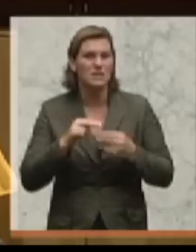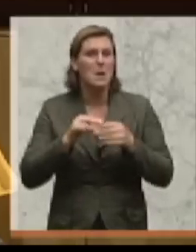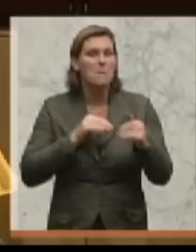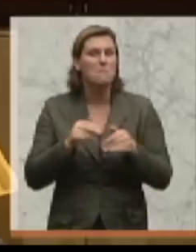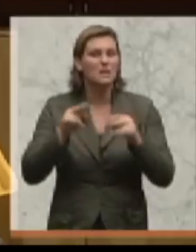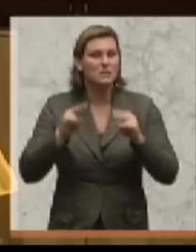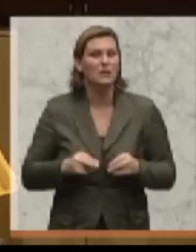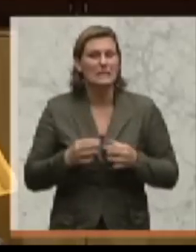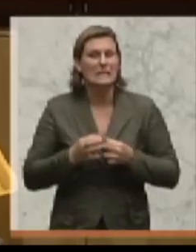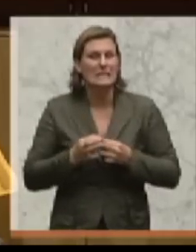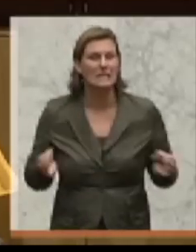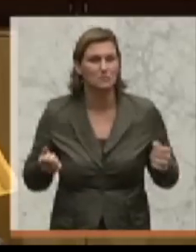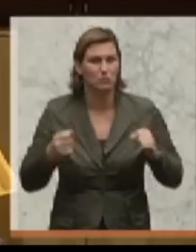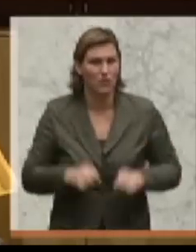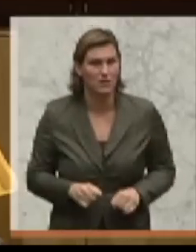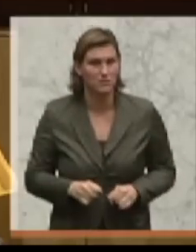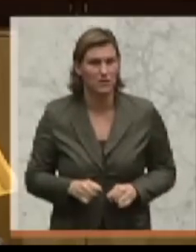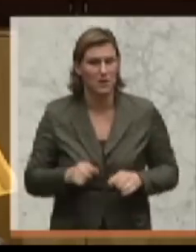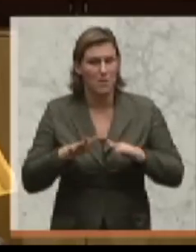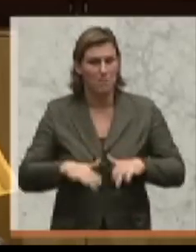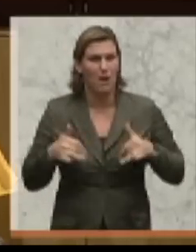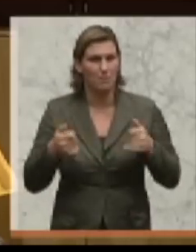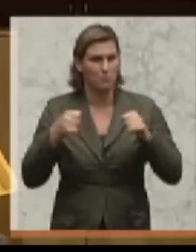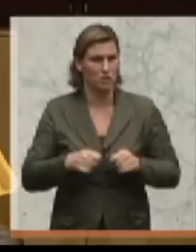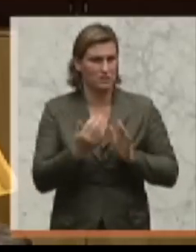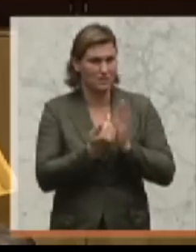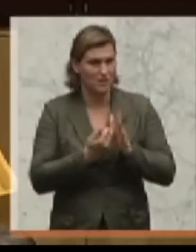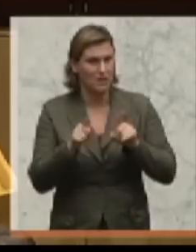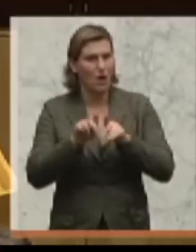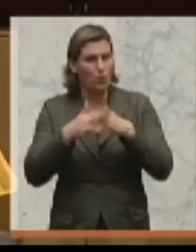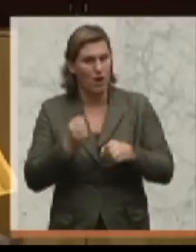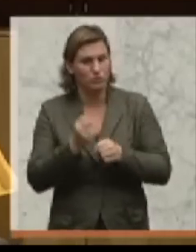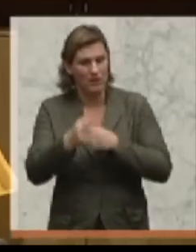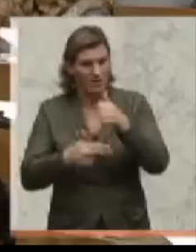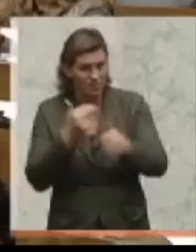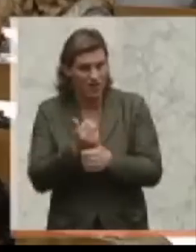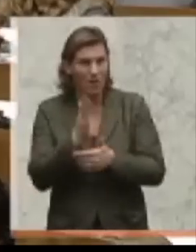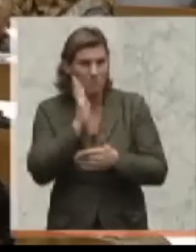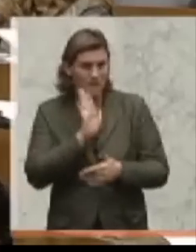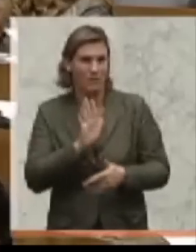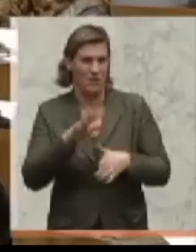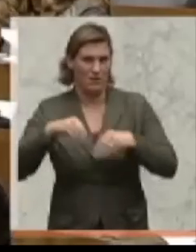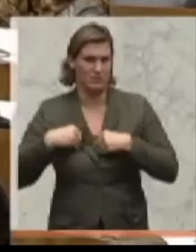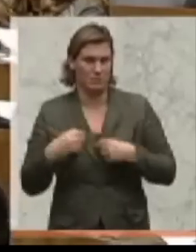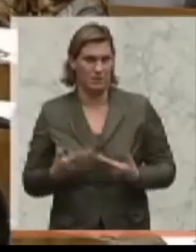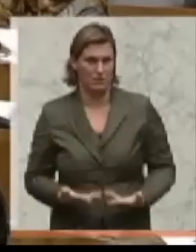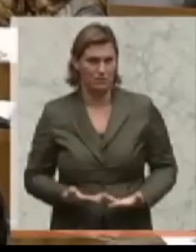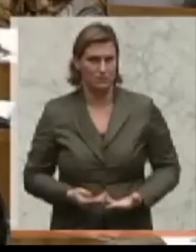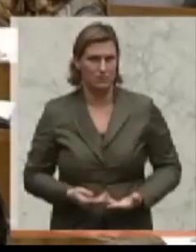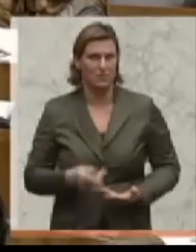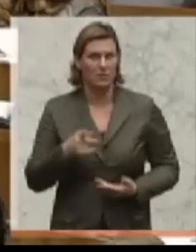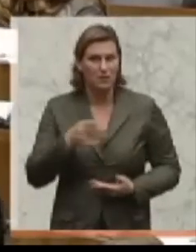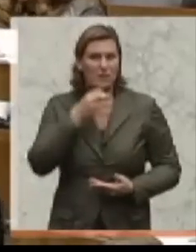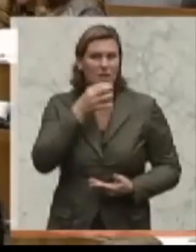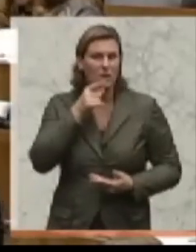immer noch das Parlament die Gesetze und auch den Haushalt für das nächste Jahr. Nehmen Sie das endlich einmal zur Kenntnis. Aber das ist genau bezeichnend